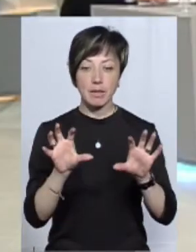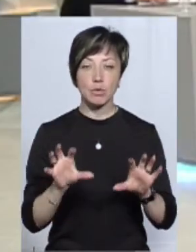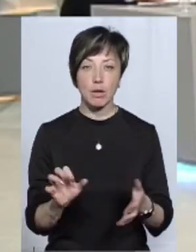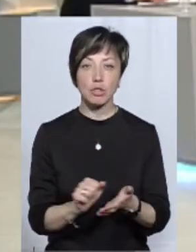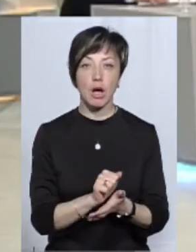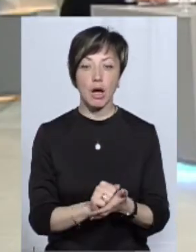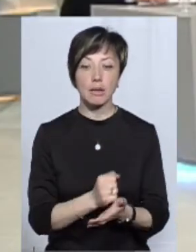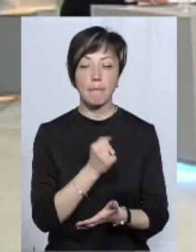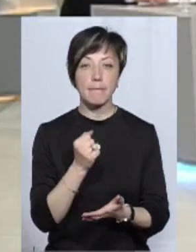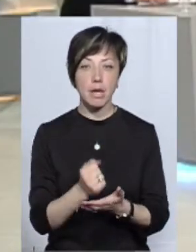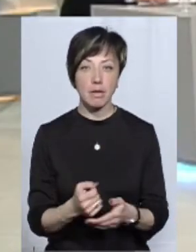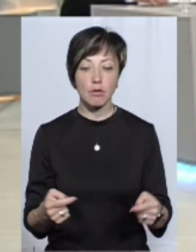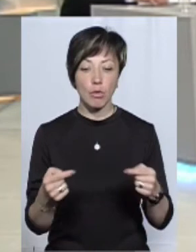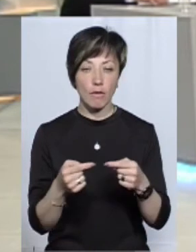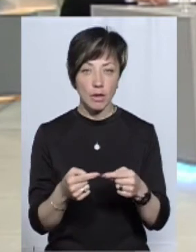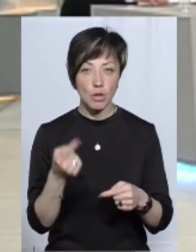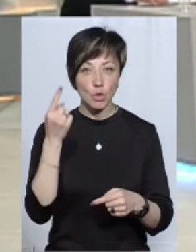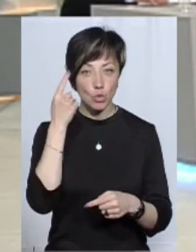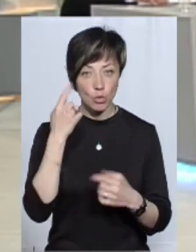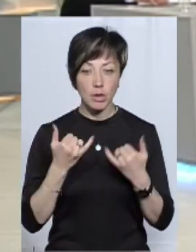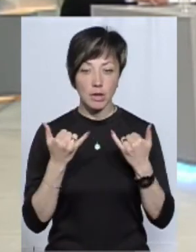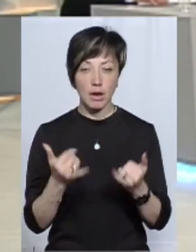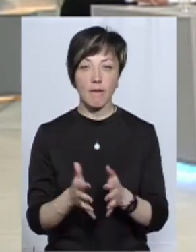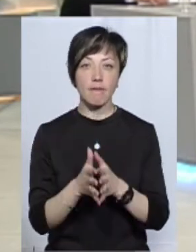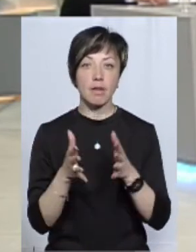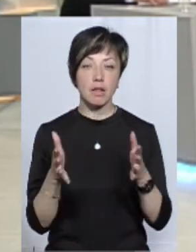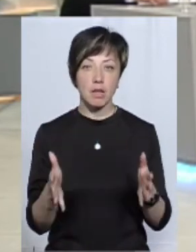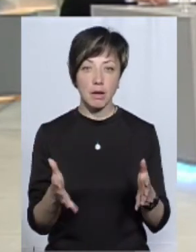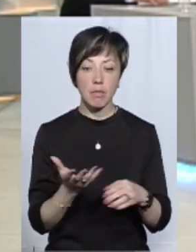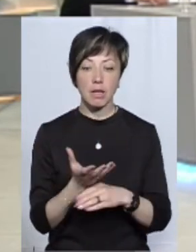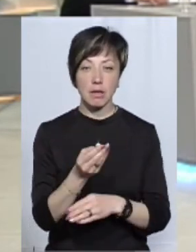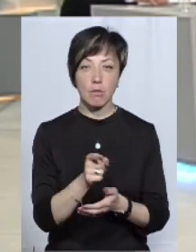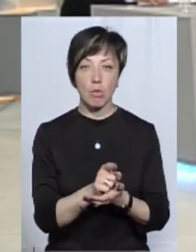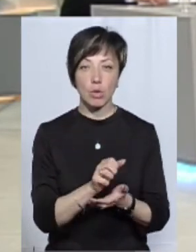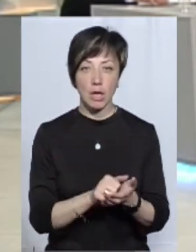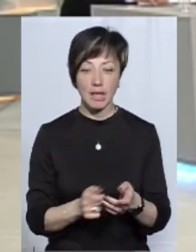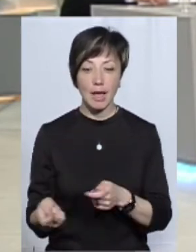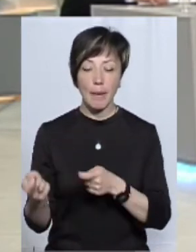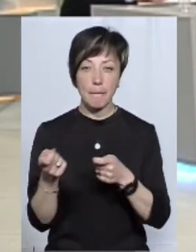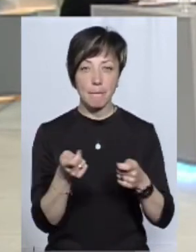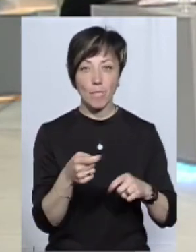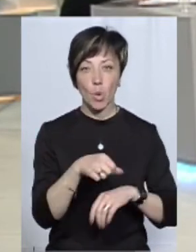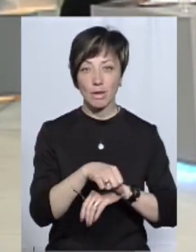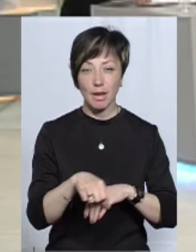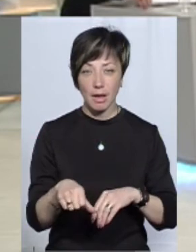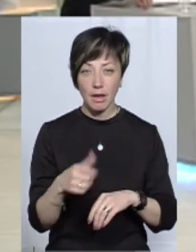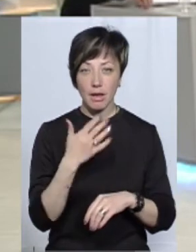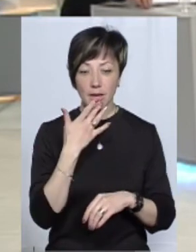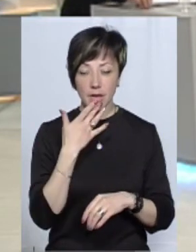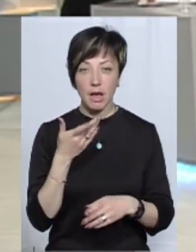законодавчий акт прийняті відповідні, я думаю, що для великих, в першу чергу, платників, податків, імпортерів, які